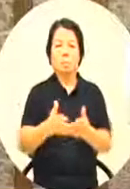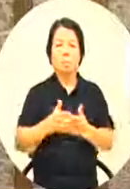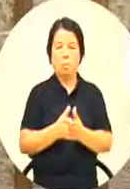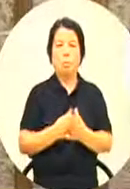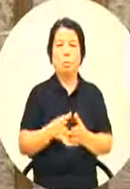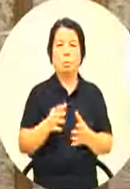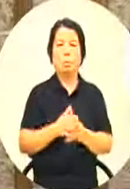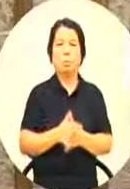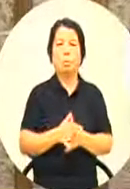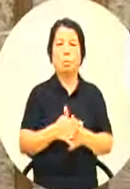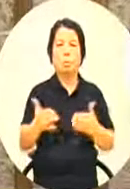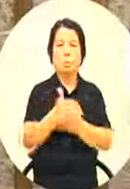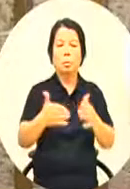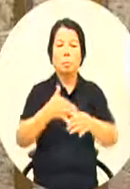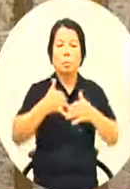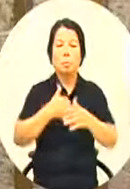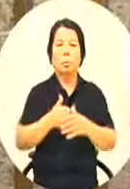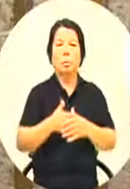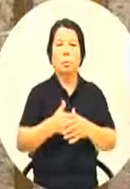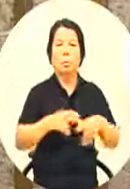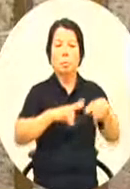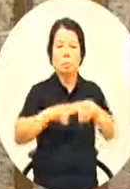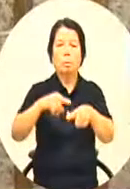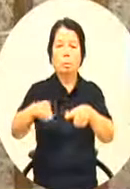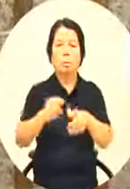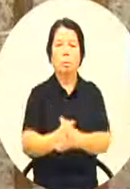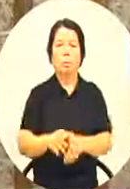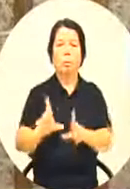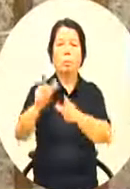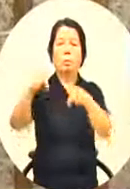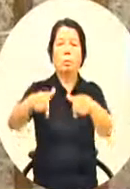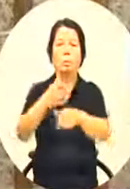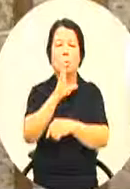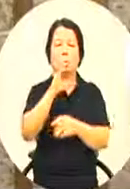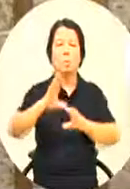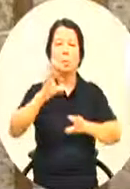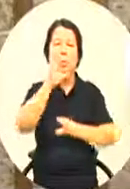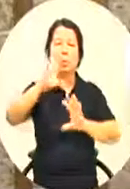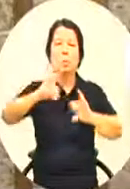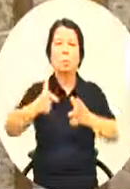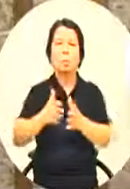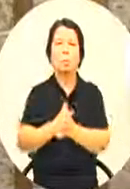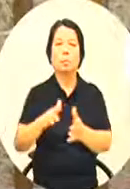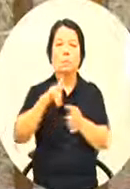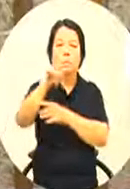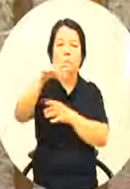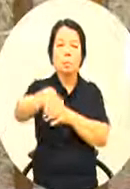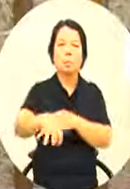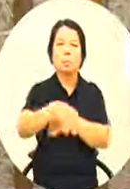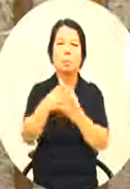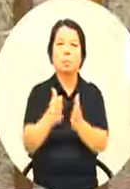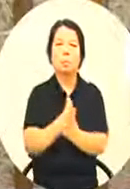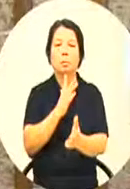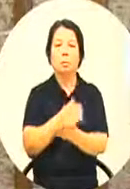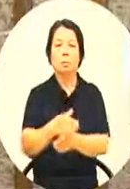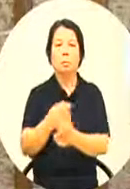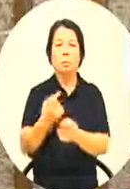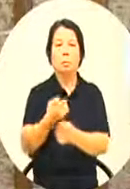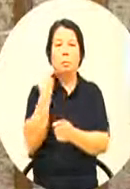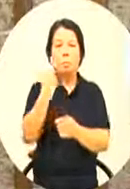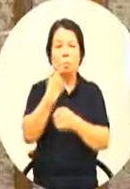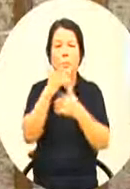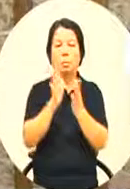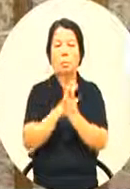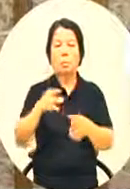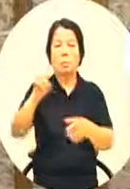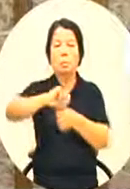通路就包括了有在我们东南亚我们泰国曼谷的机场之前前去个上一个年度在新加坡